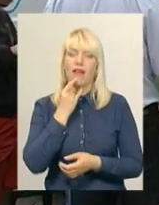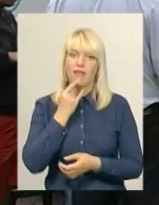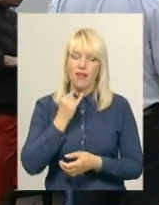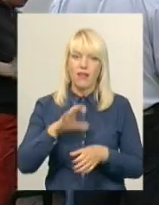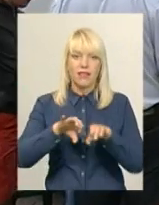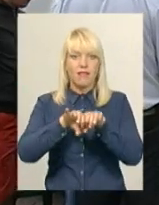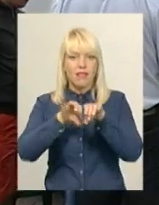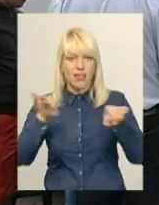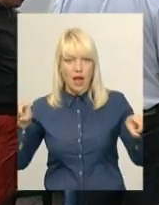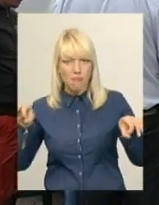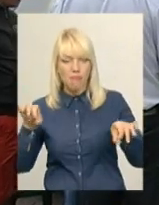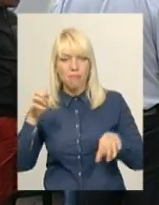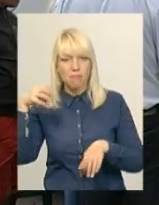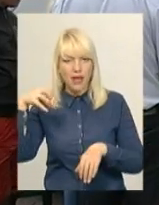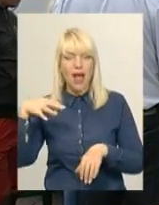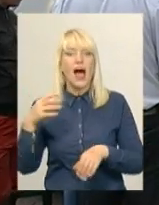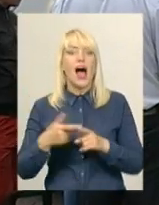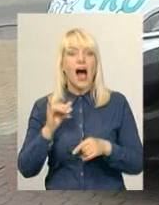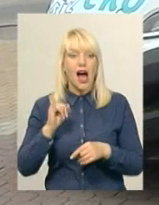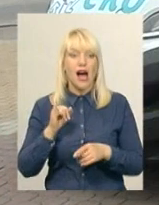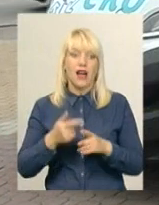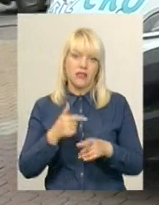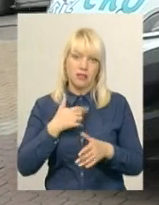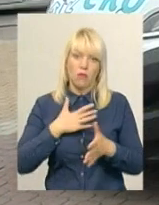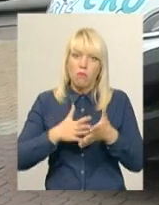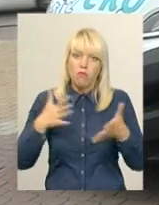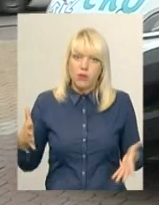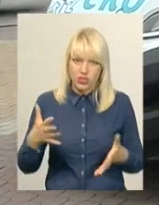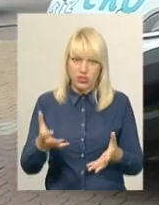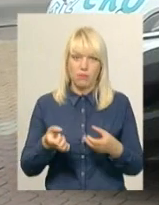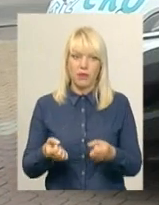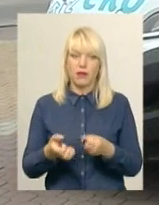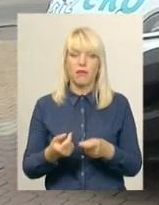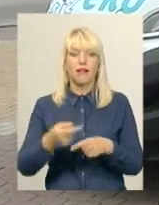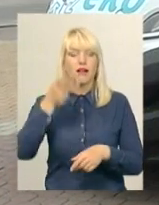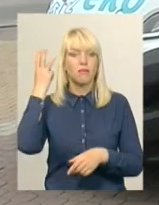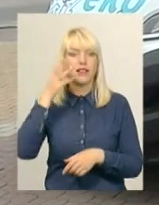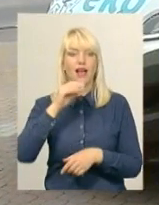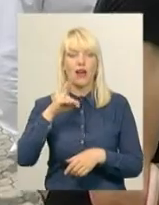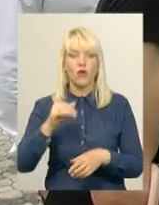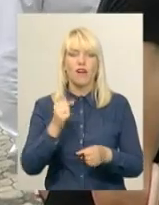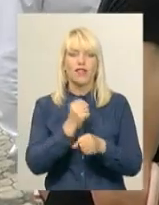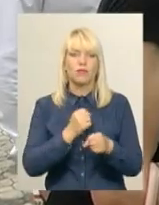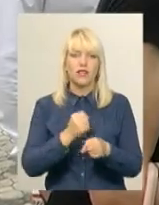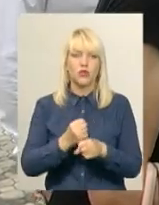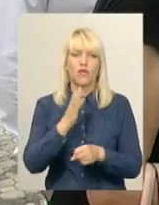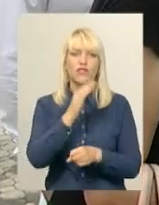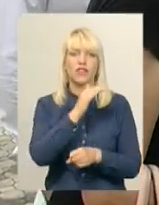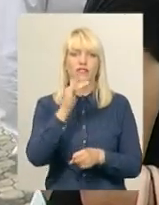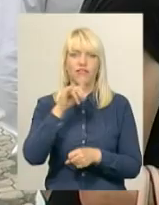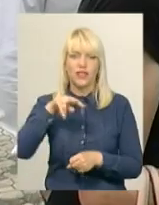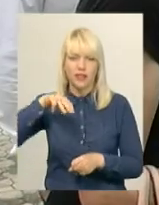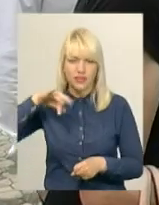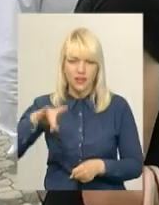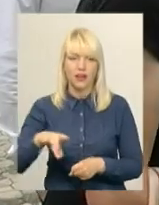Наш екобус приймає широкий перелік відходів. Хмельницький екобус приймає відпрацьовані фільтри, електронне обладнання, медикаменти